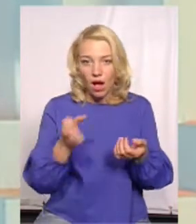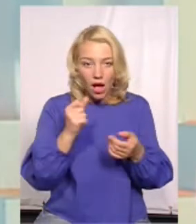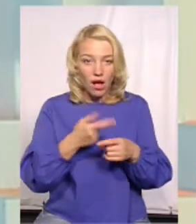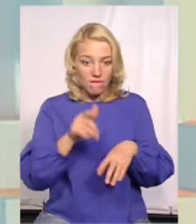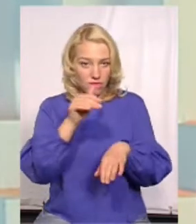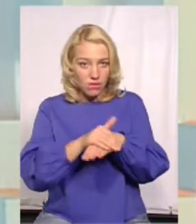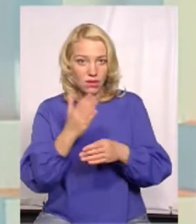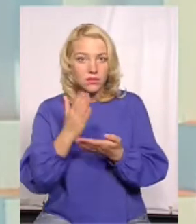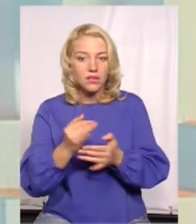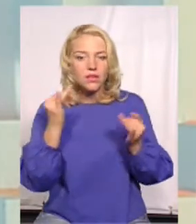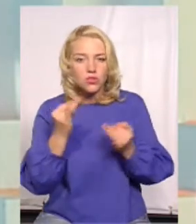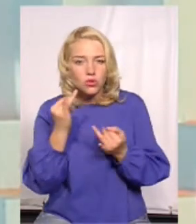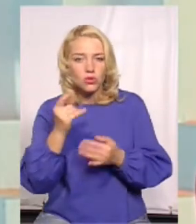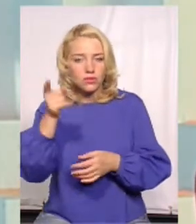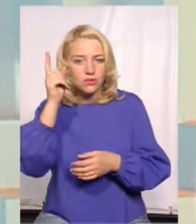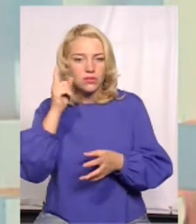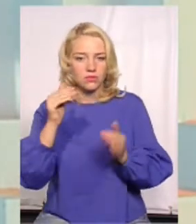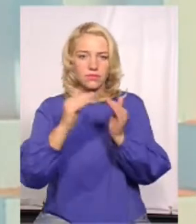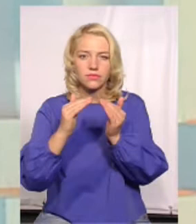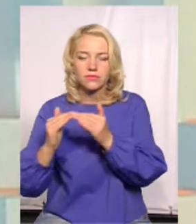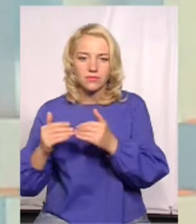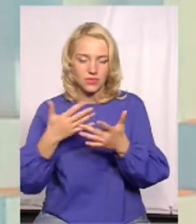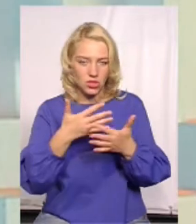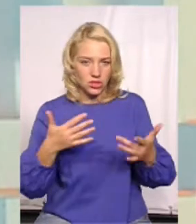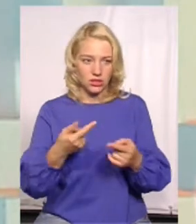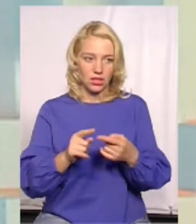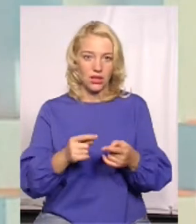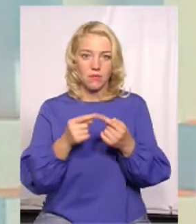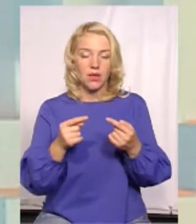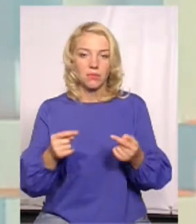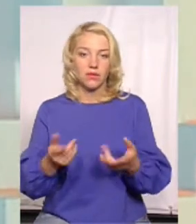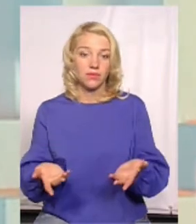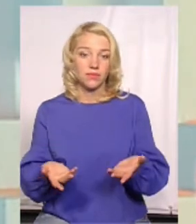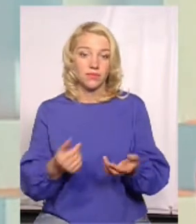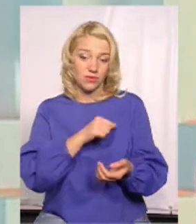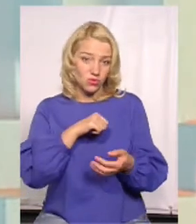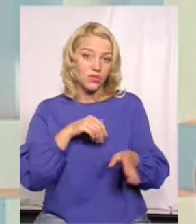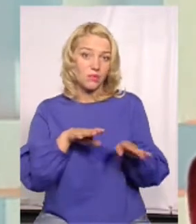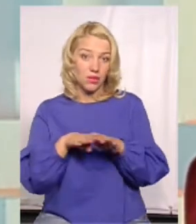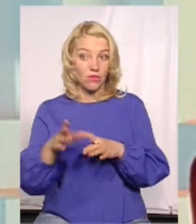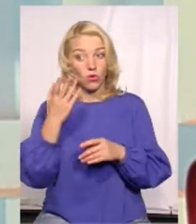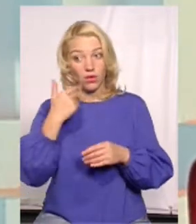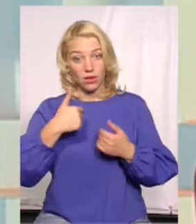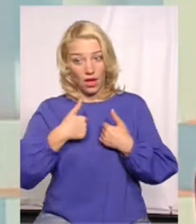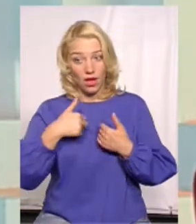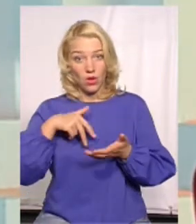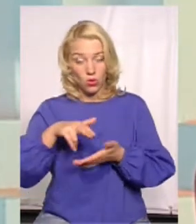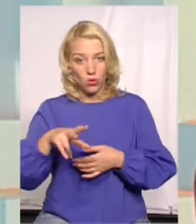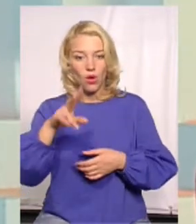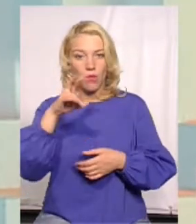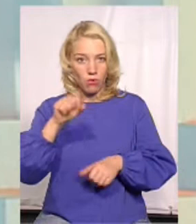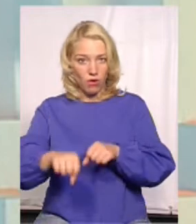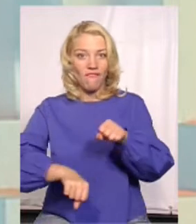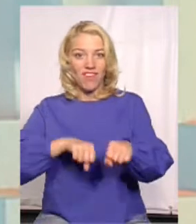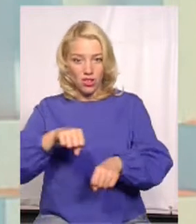'єктів, на які є дійсно, що дивитися, біля тих самих ведмедів вони затримувалися. Ну, і сам рівень. Коли я йду по проїжджій частині